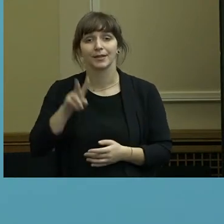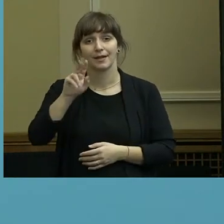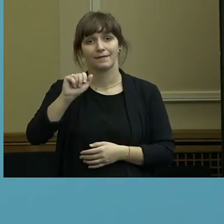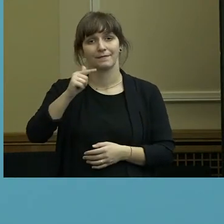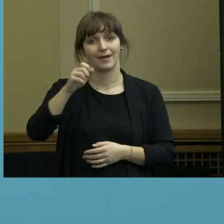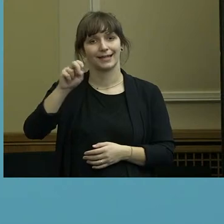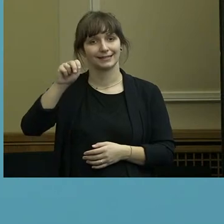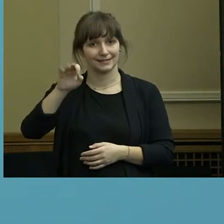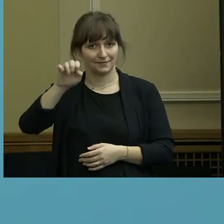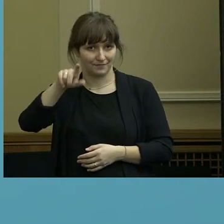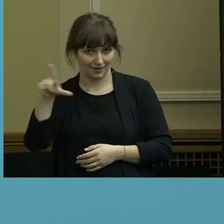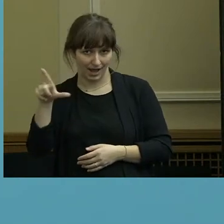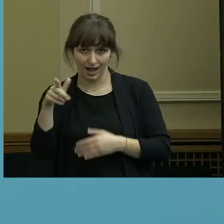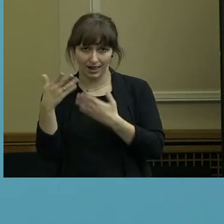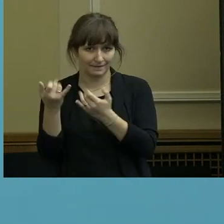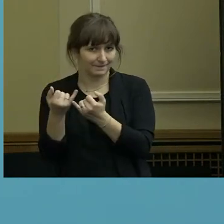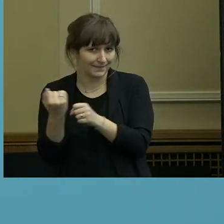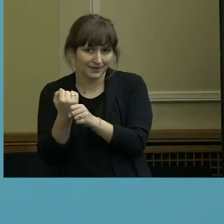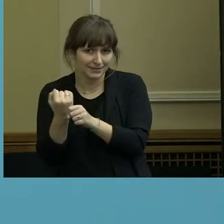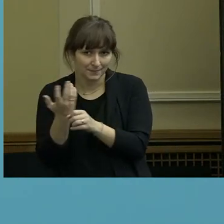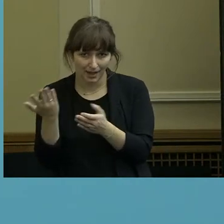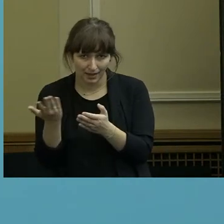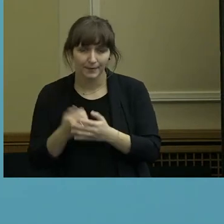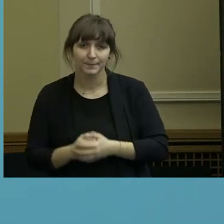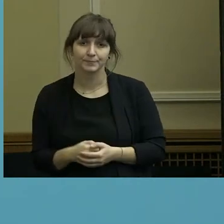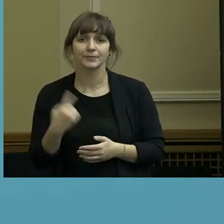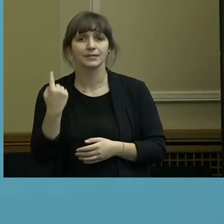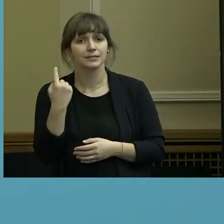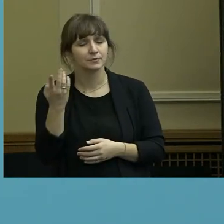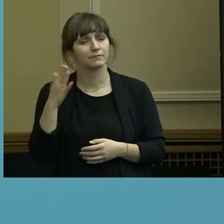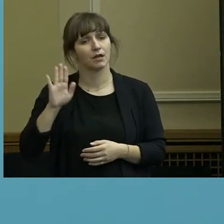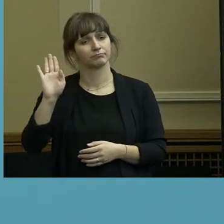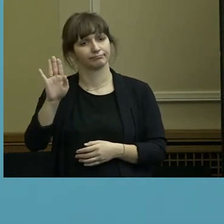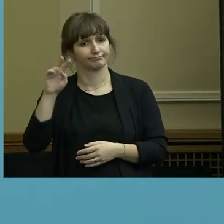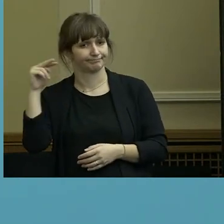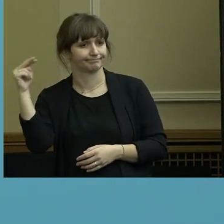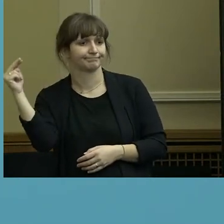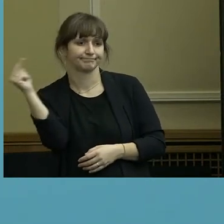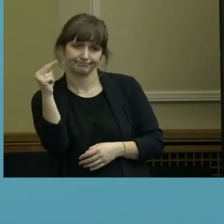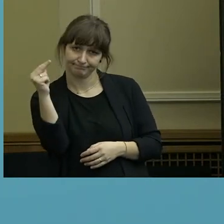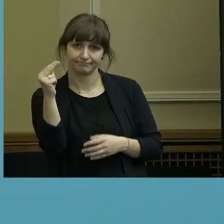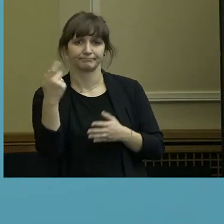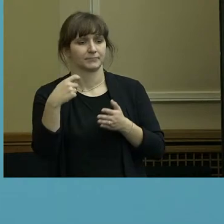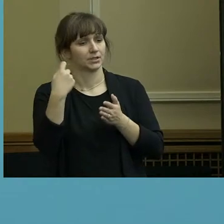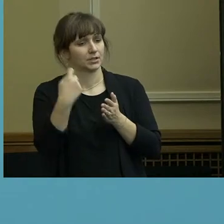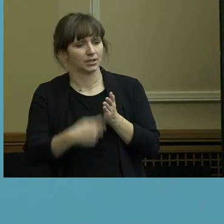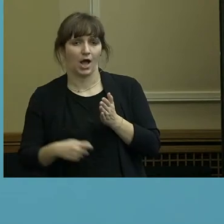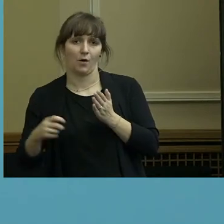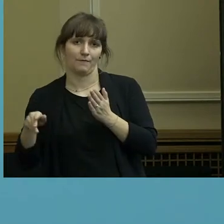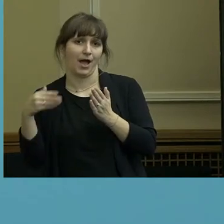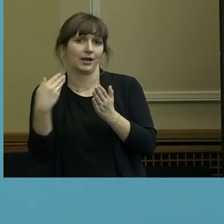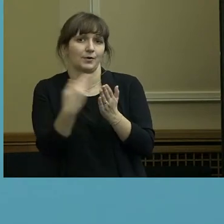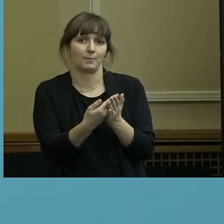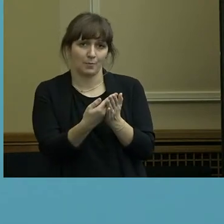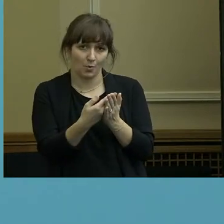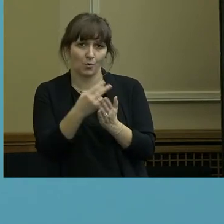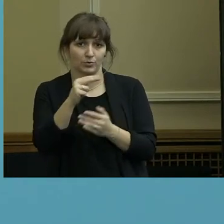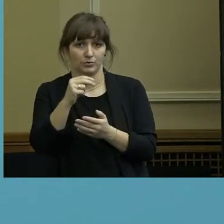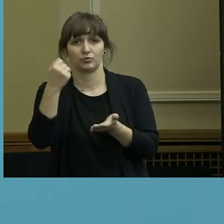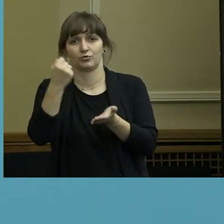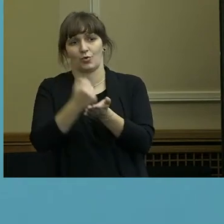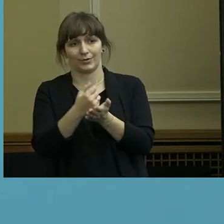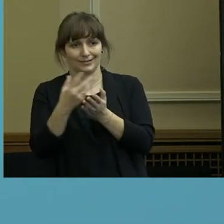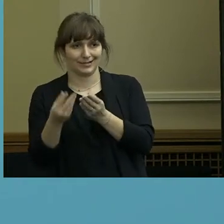hat das so gemacht, dass sie ein aus ihrer Sicht unwiderrufliches Kaufangebot bei einem Notar deponiert